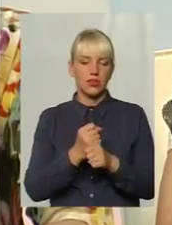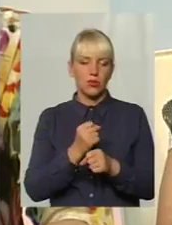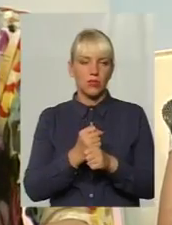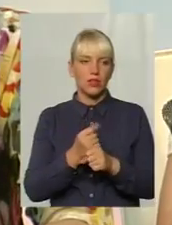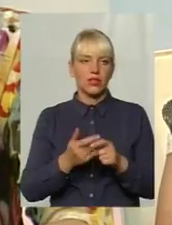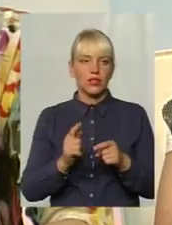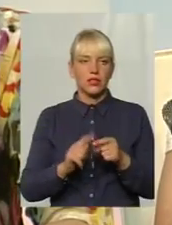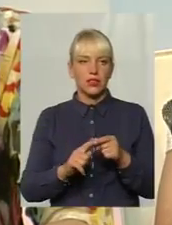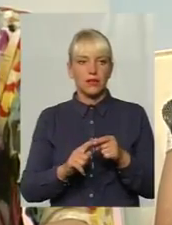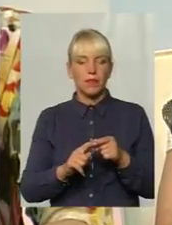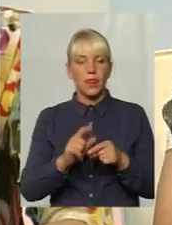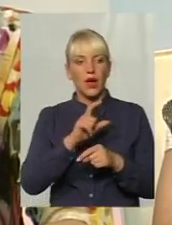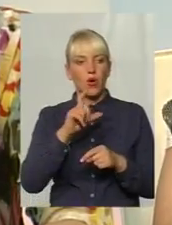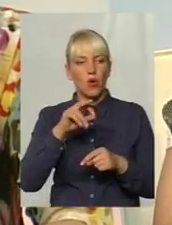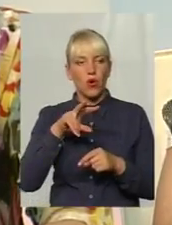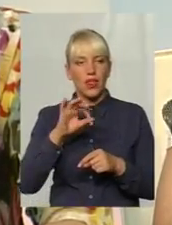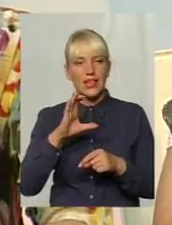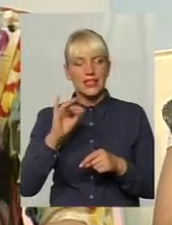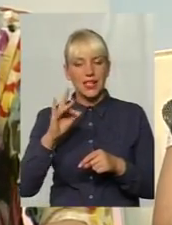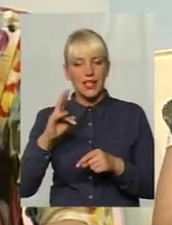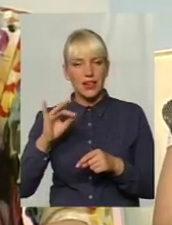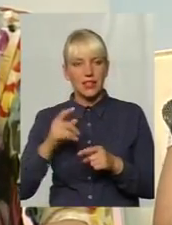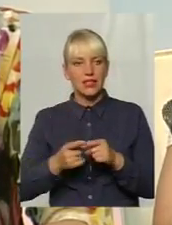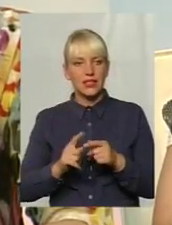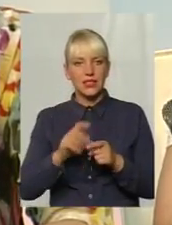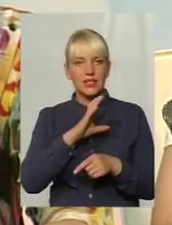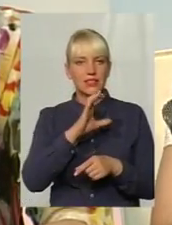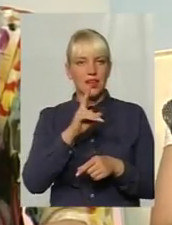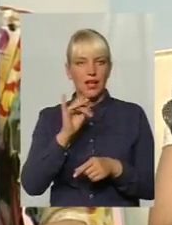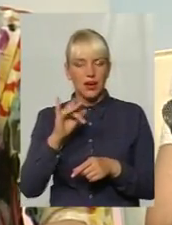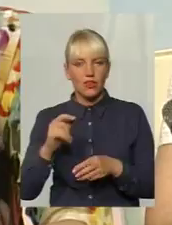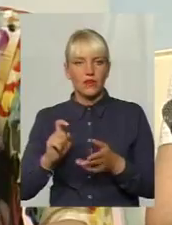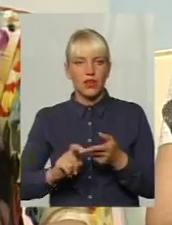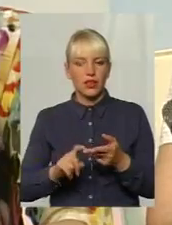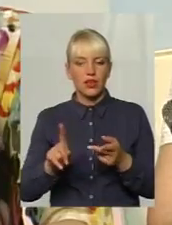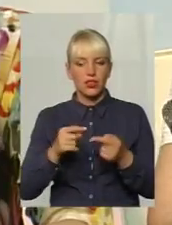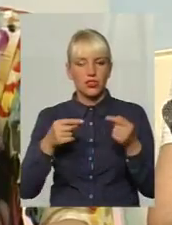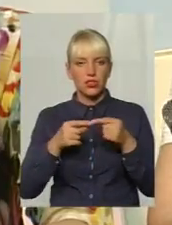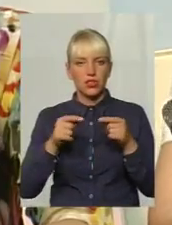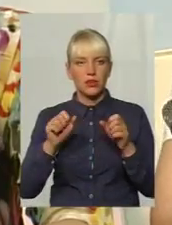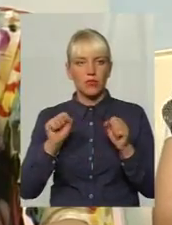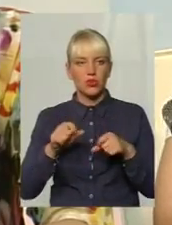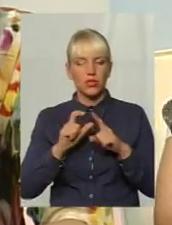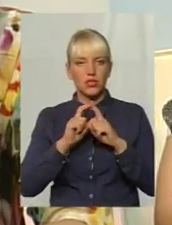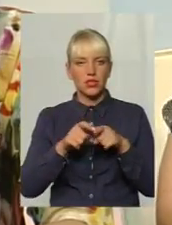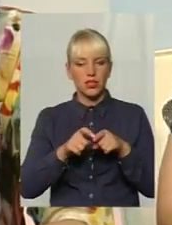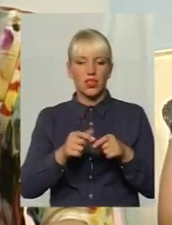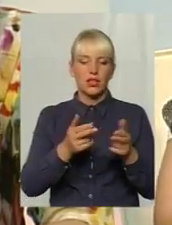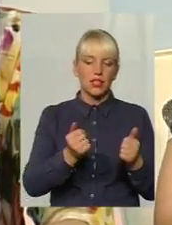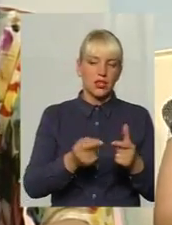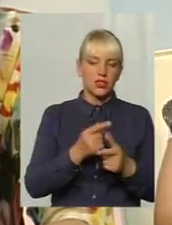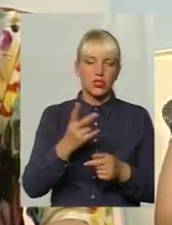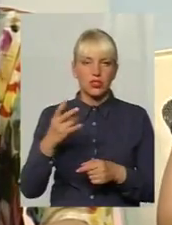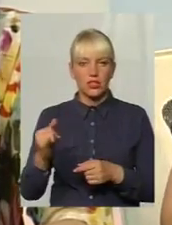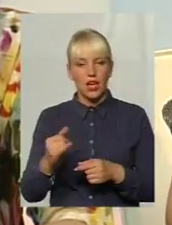холістерин, він йде по типу скринінгового аналізу, який чітко може тільки сказати, є відхилення чи ні. Який так